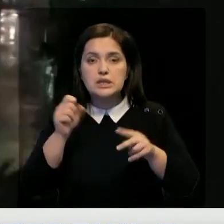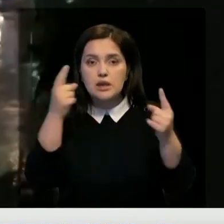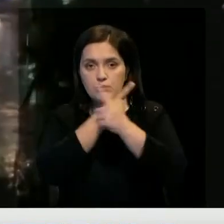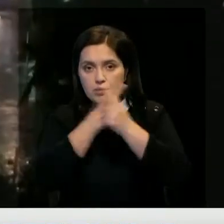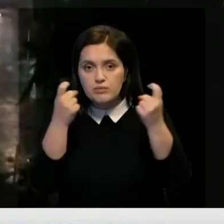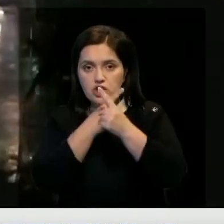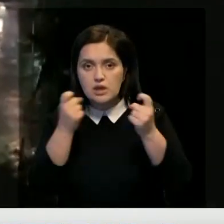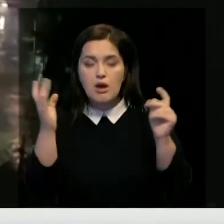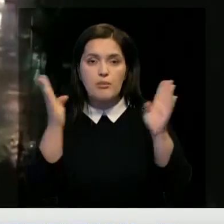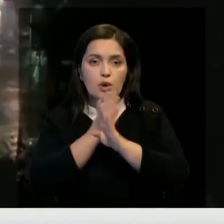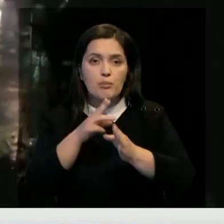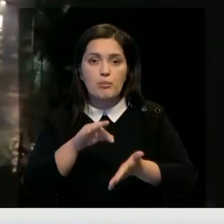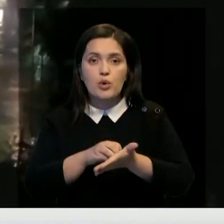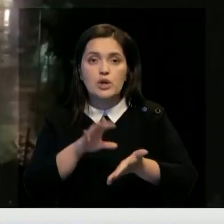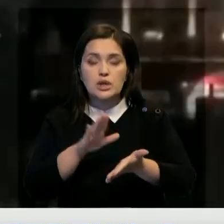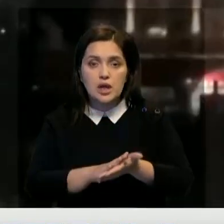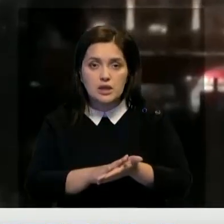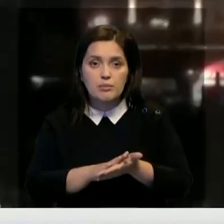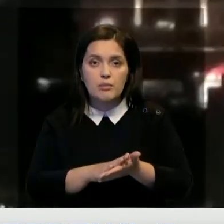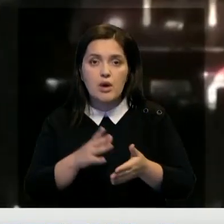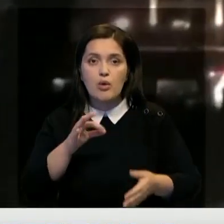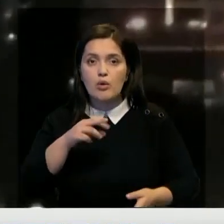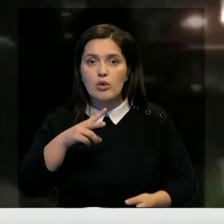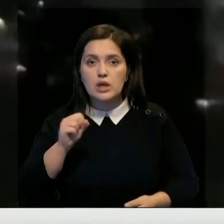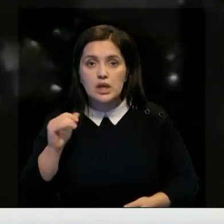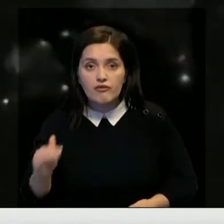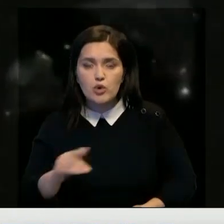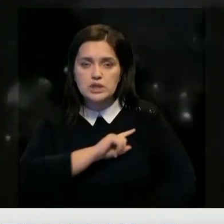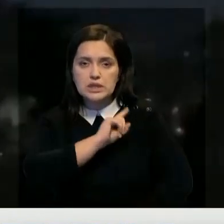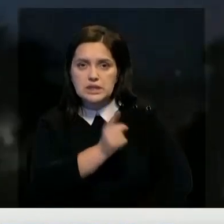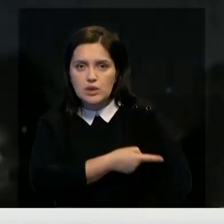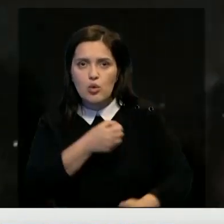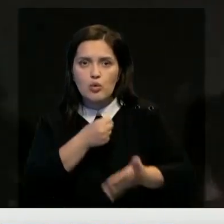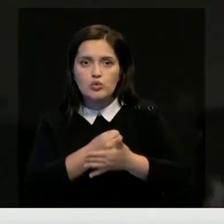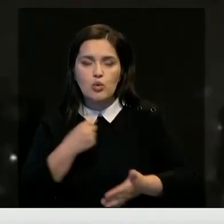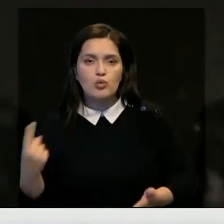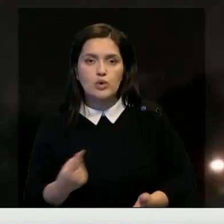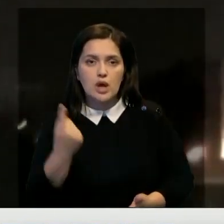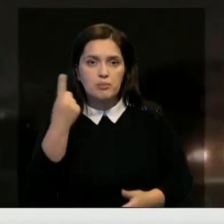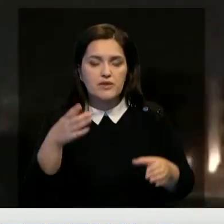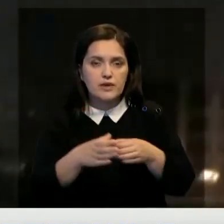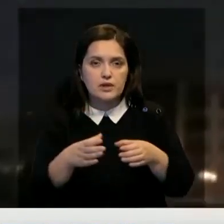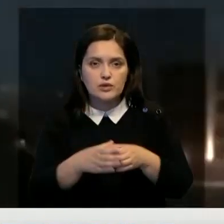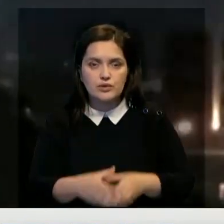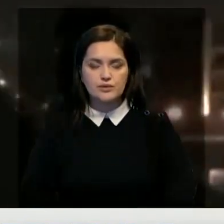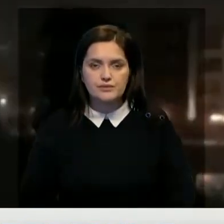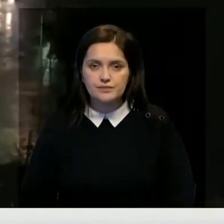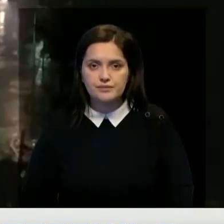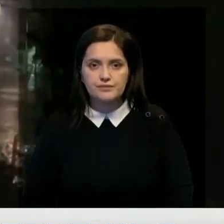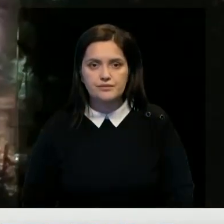следить за оповещениями о погоде. По данным синоптиков, ранний Олаф усилился до урагана первой категории.